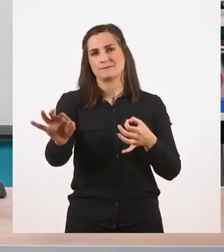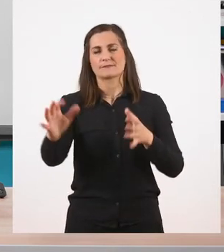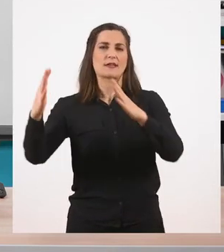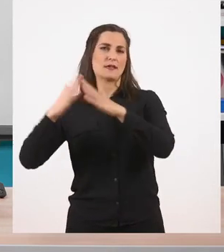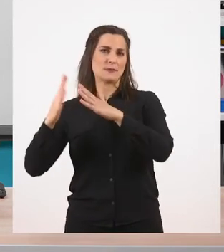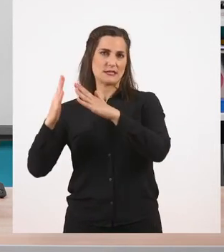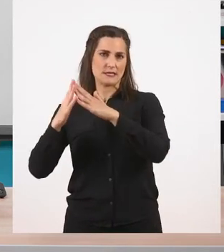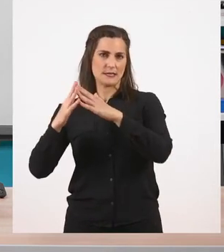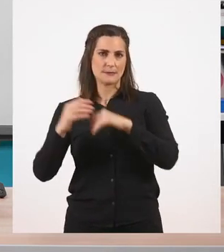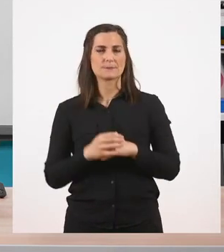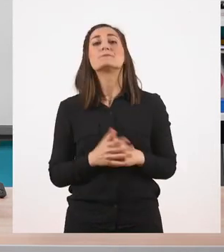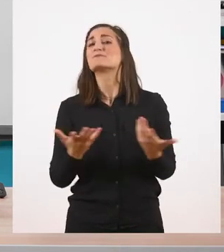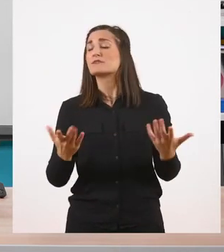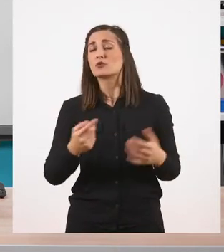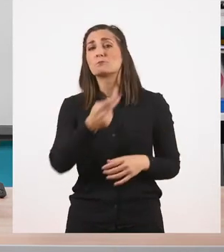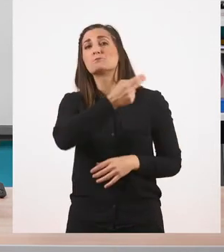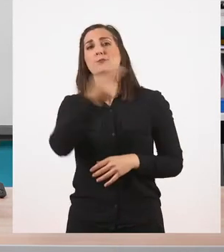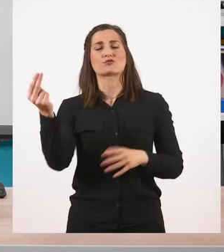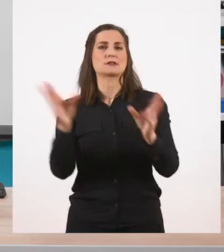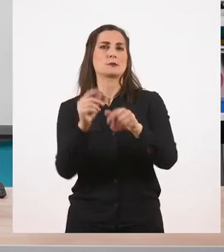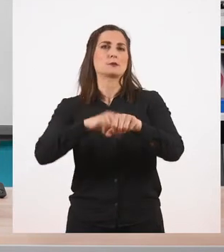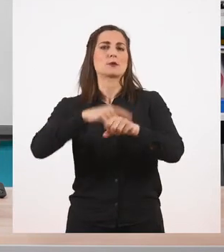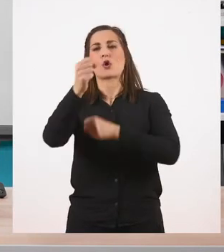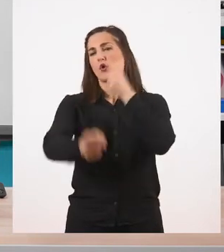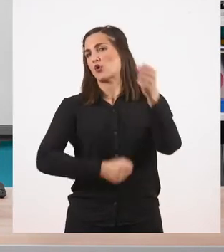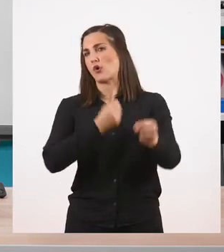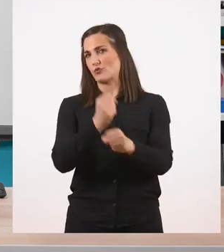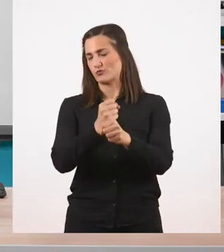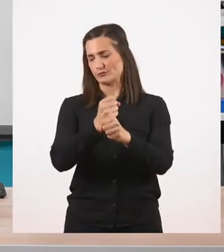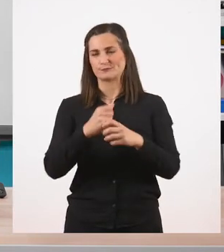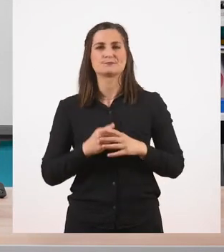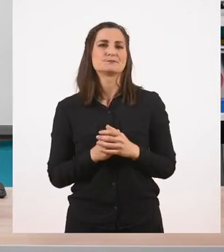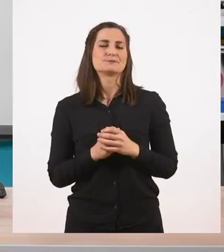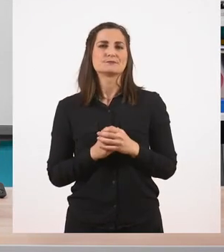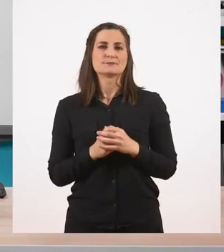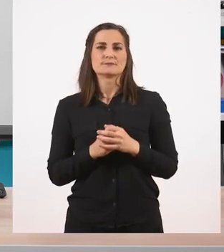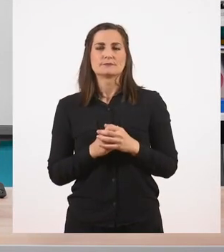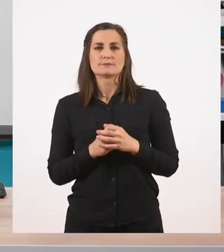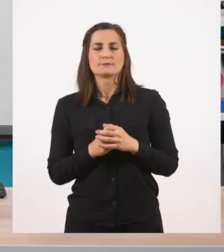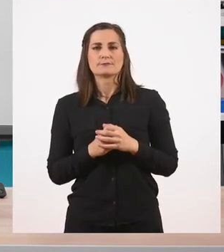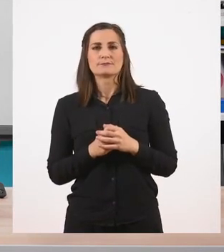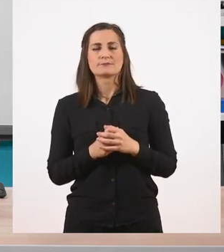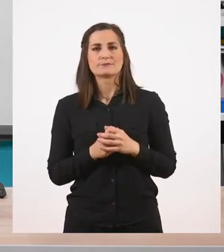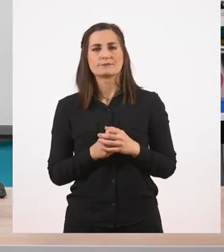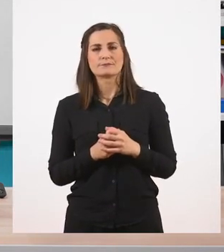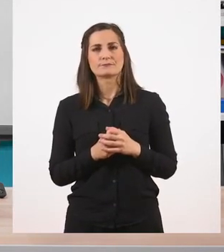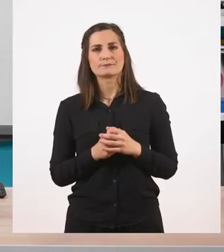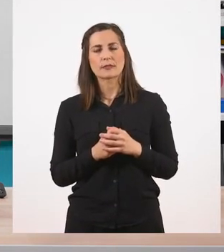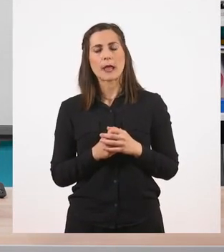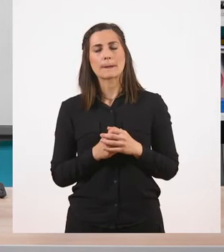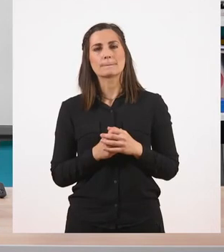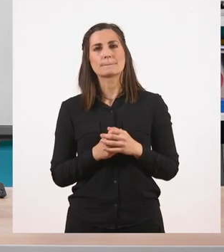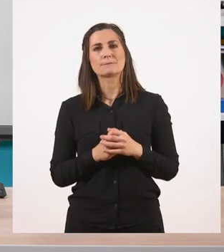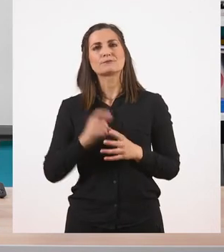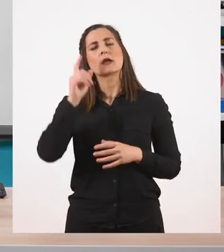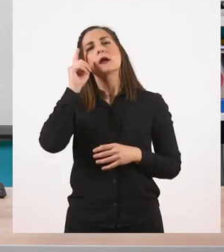σπίτι. Άλλη μία χρονική πρόταση. Ο μπαμπάς